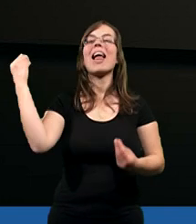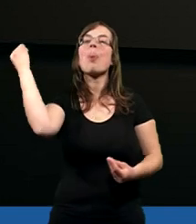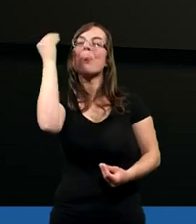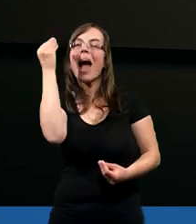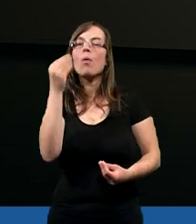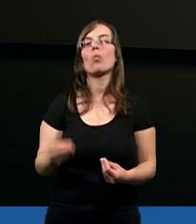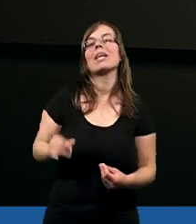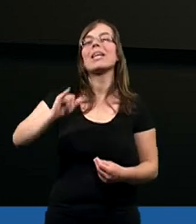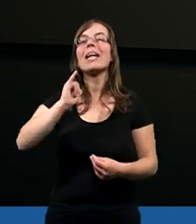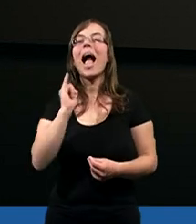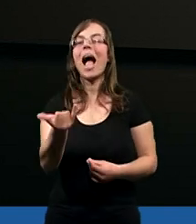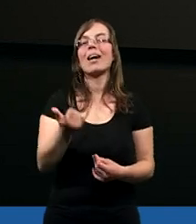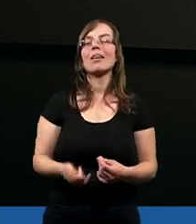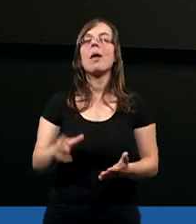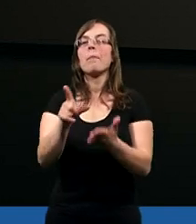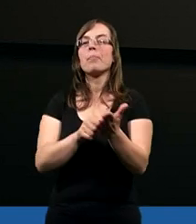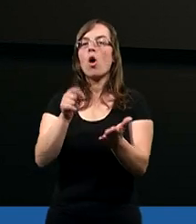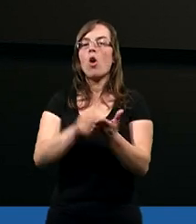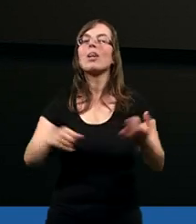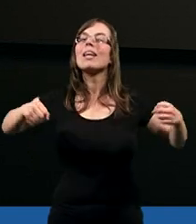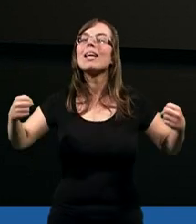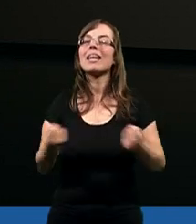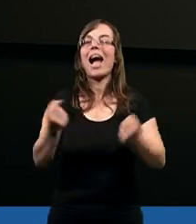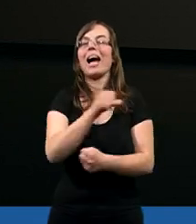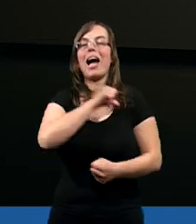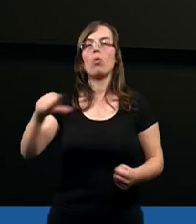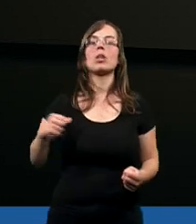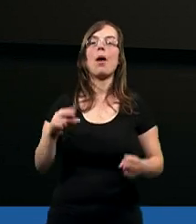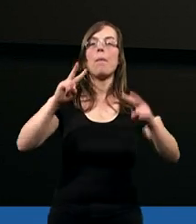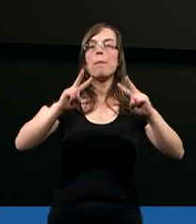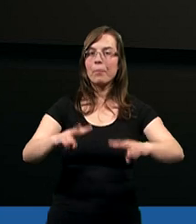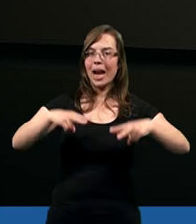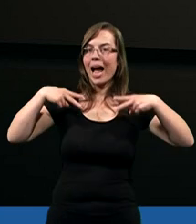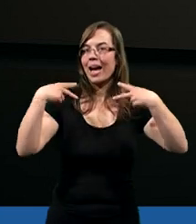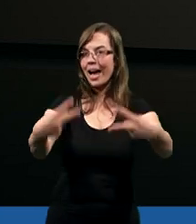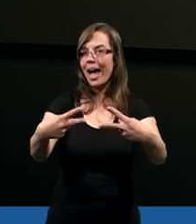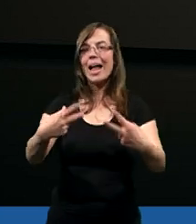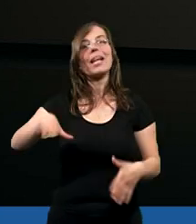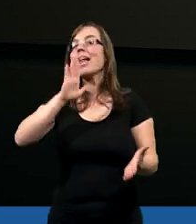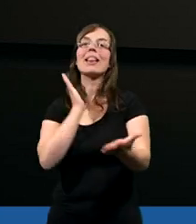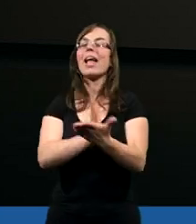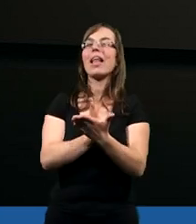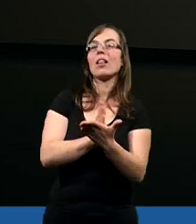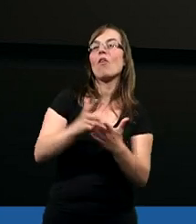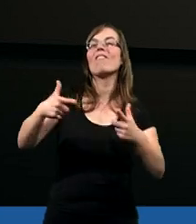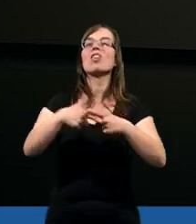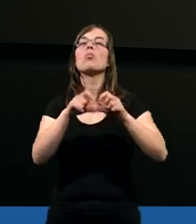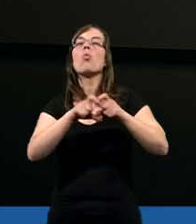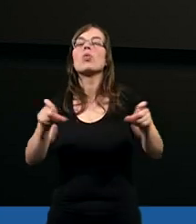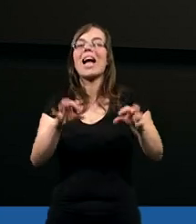nauki, jakie Piotr starał się przekazać nie tylko